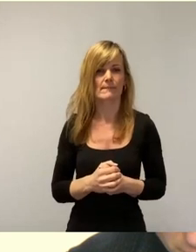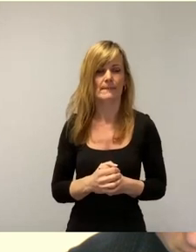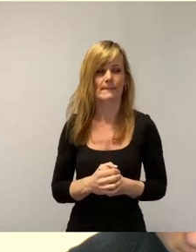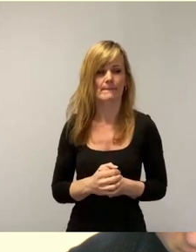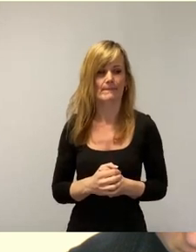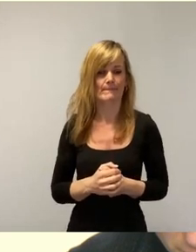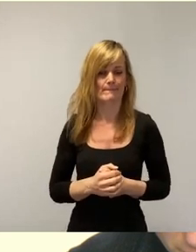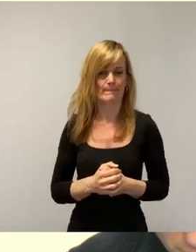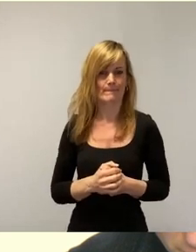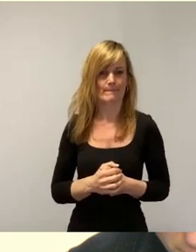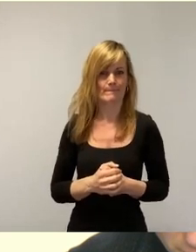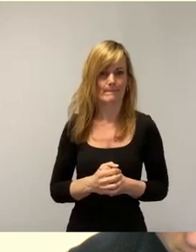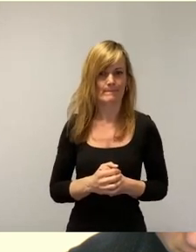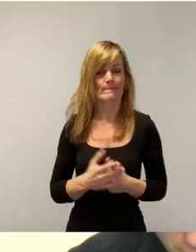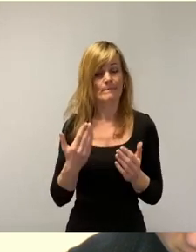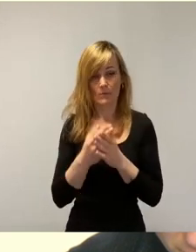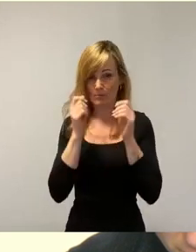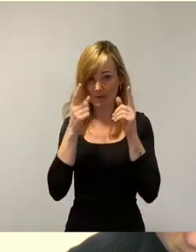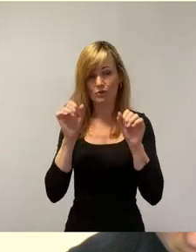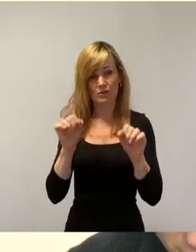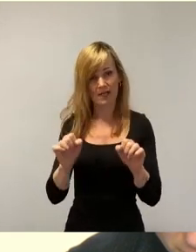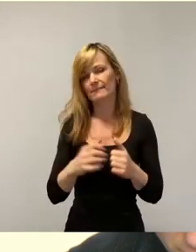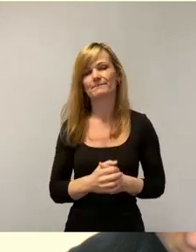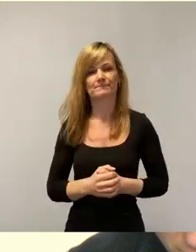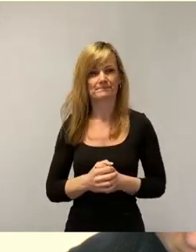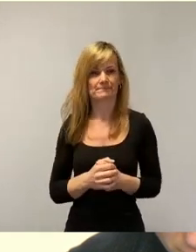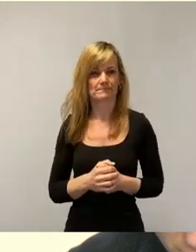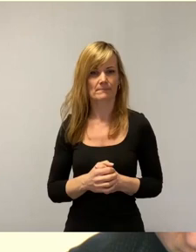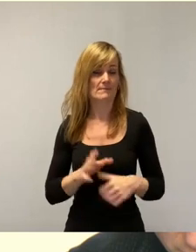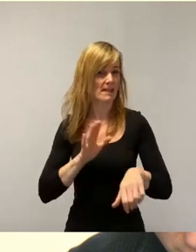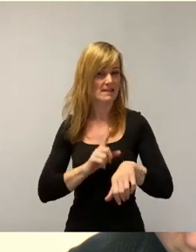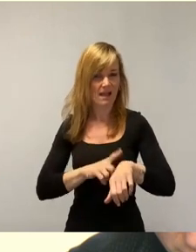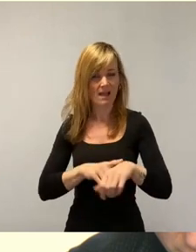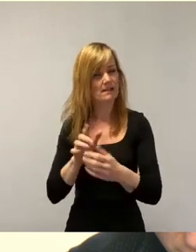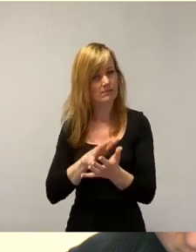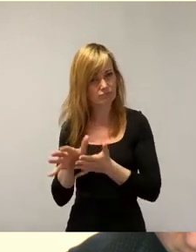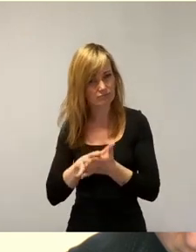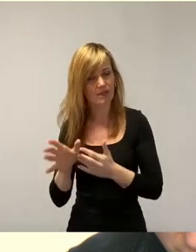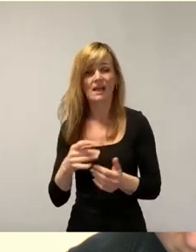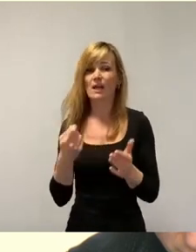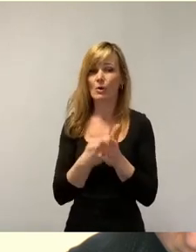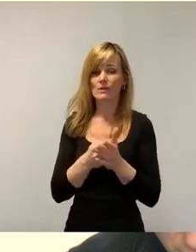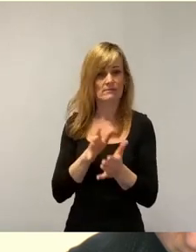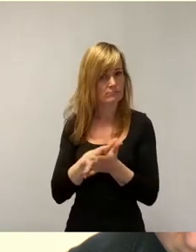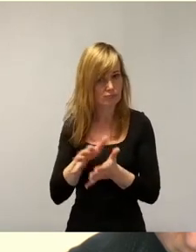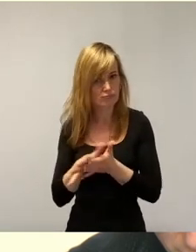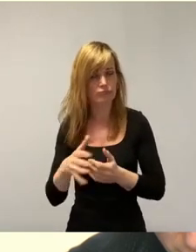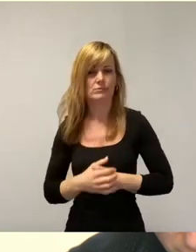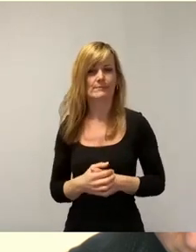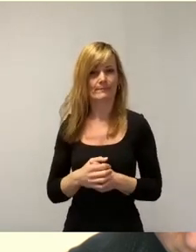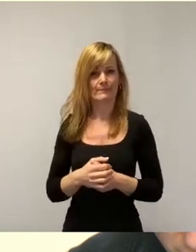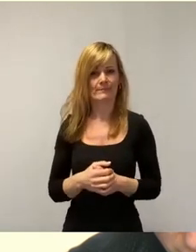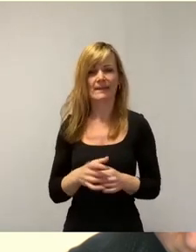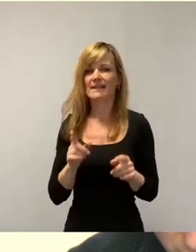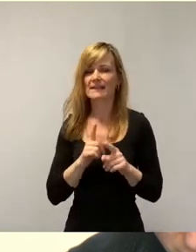mit sich bringt, die Zeit aufwendig, die Kosten aufwendig, die nicht immer